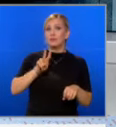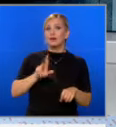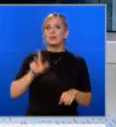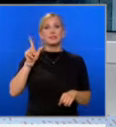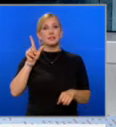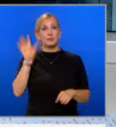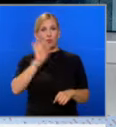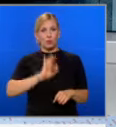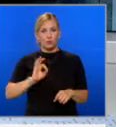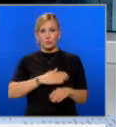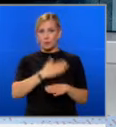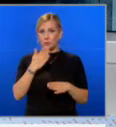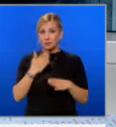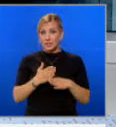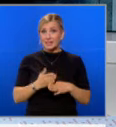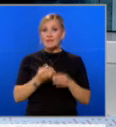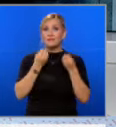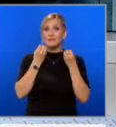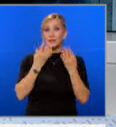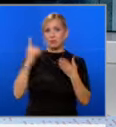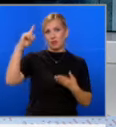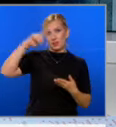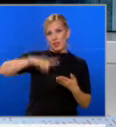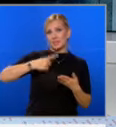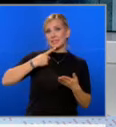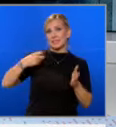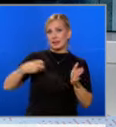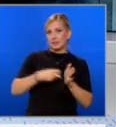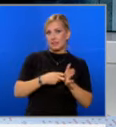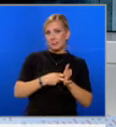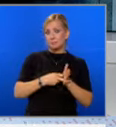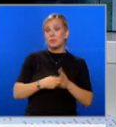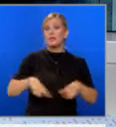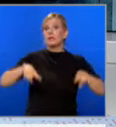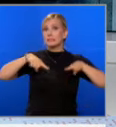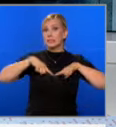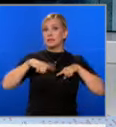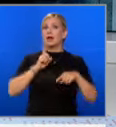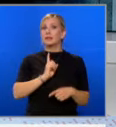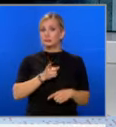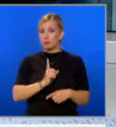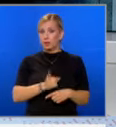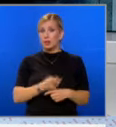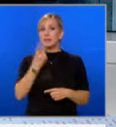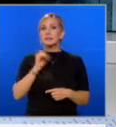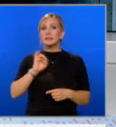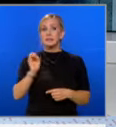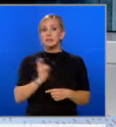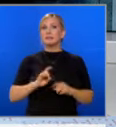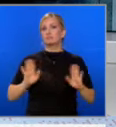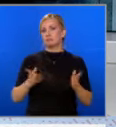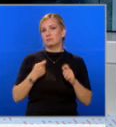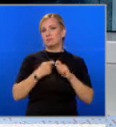октомври в последния възможен ден за регистрация. Върховният административен съд разпореди ЦИК незабавно да